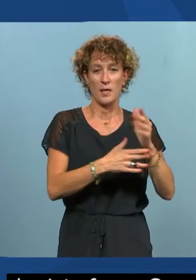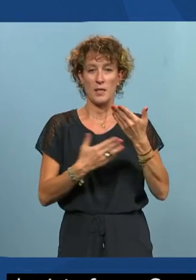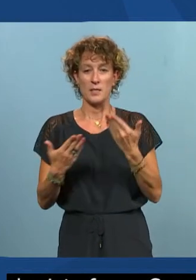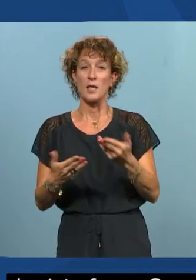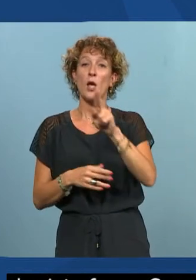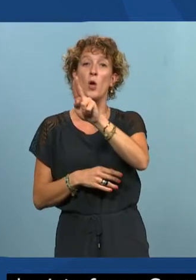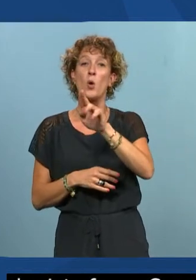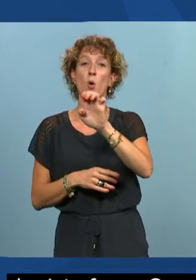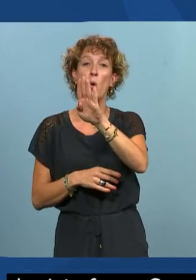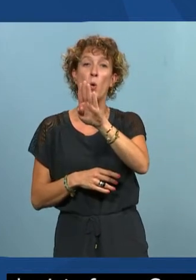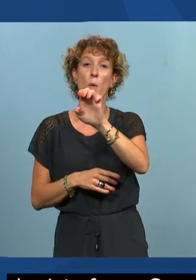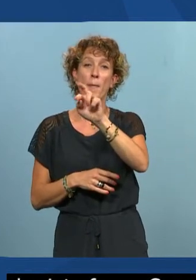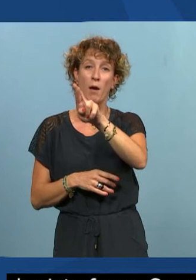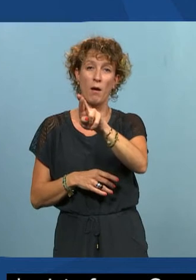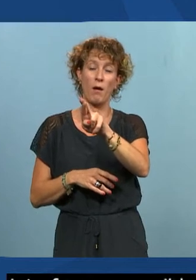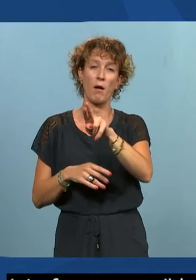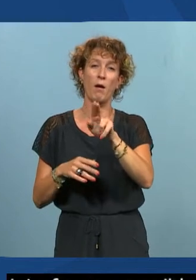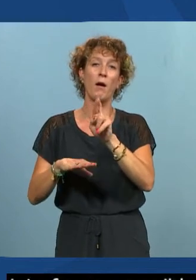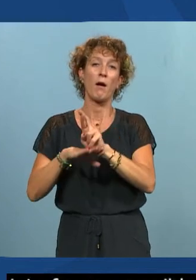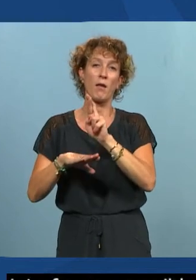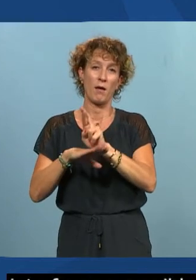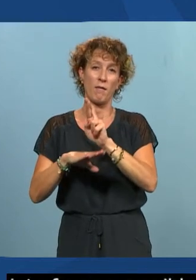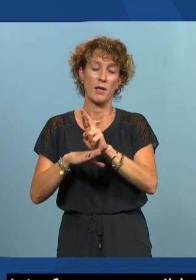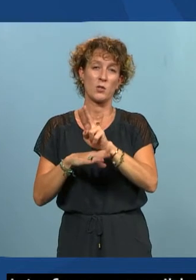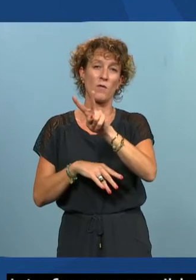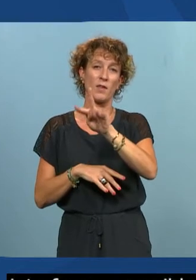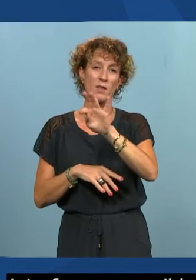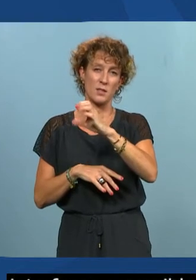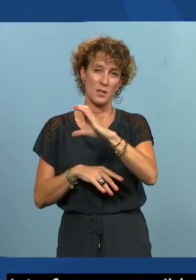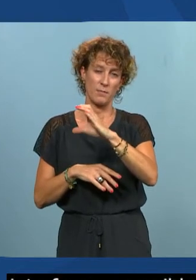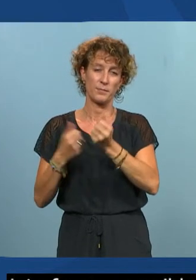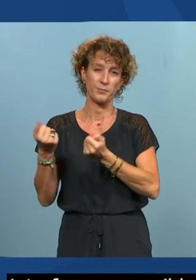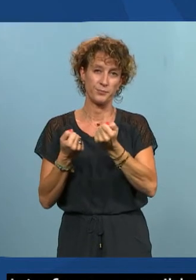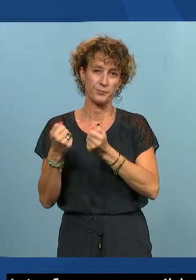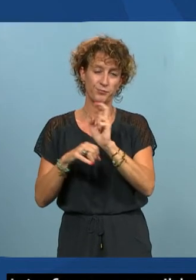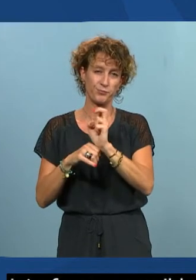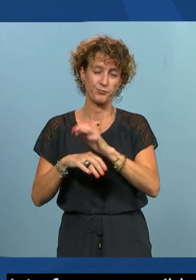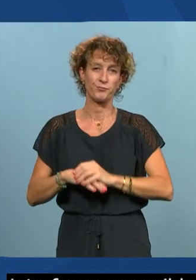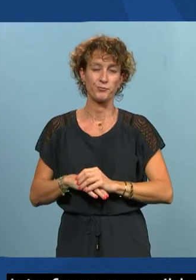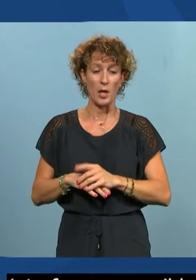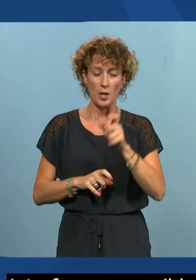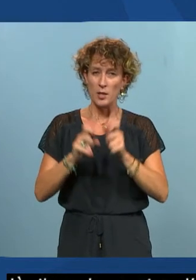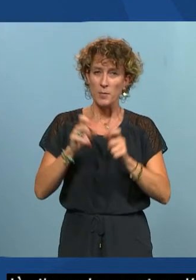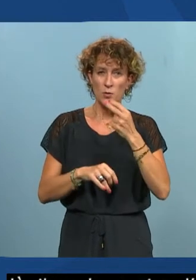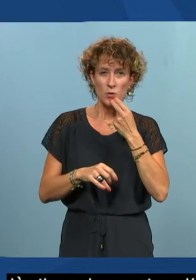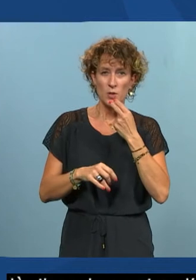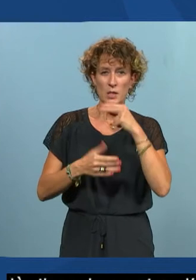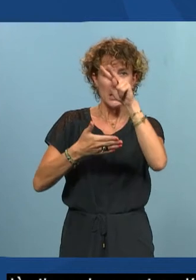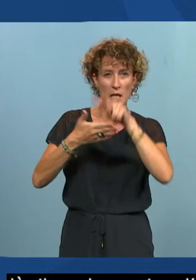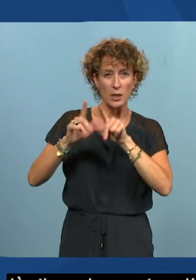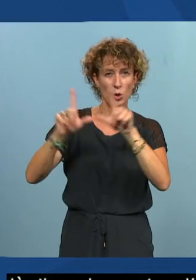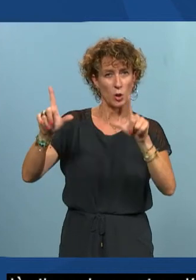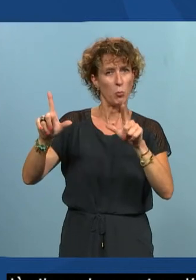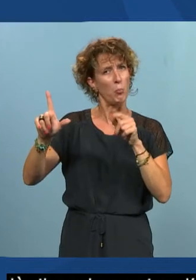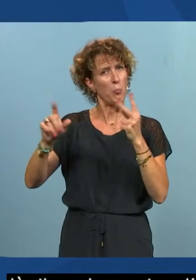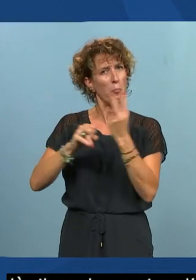l'application de réservation de VTC c'est quand j'en discute notamment avec des personnes qui utilisent des lecteurs d'écran une application qui est plutôt bonne en